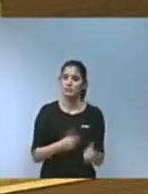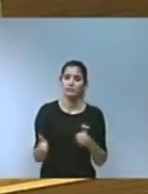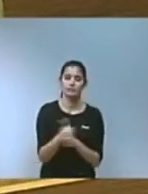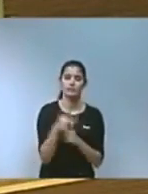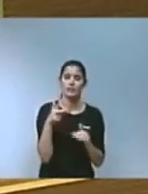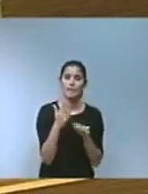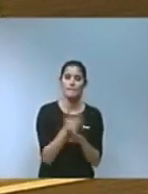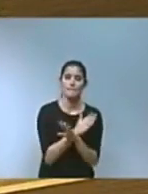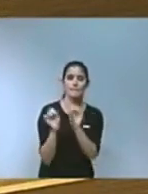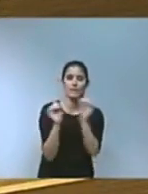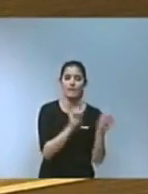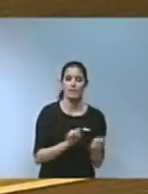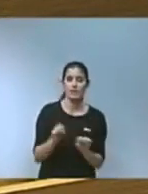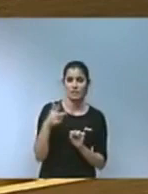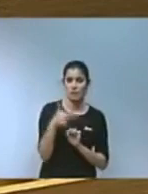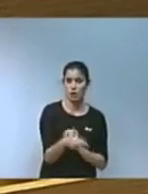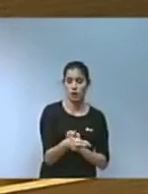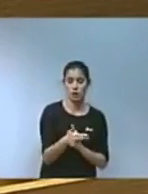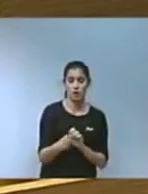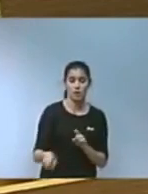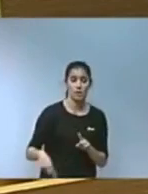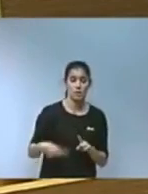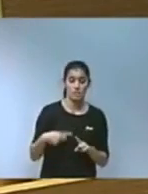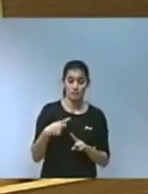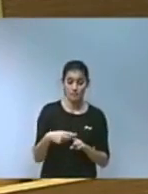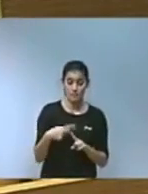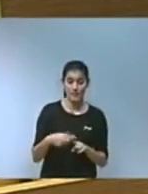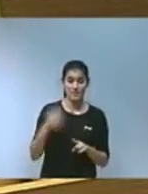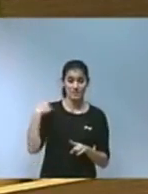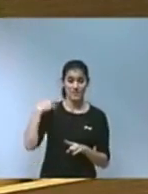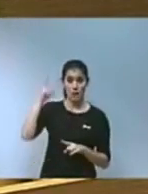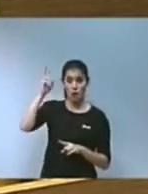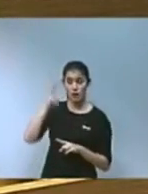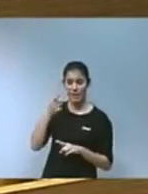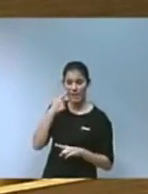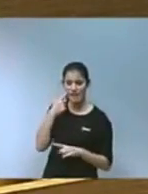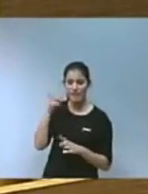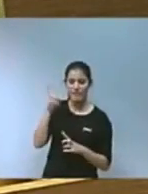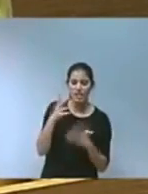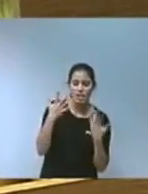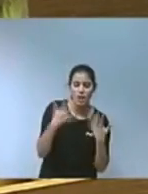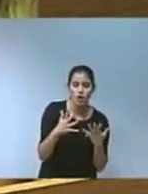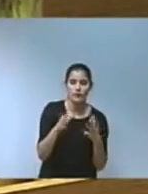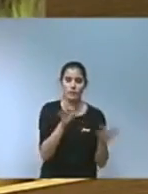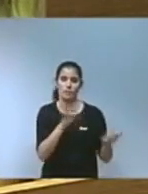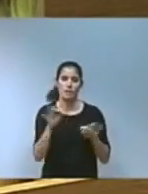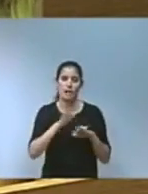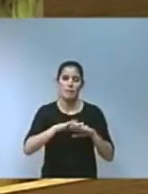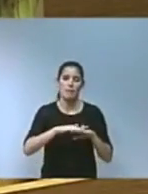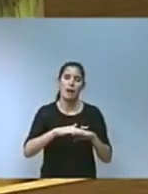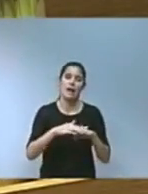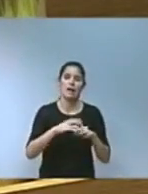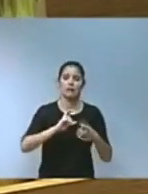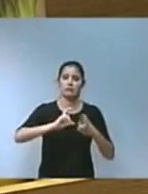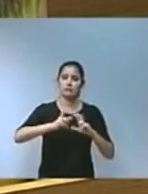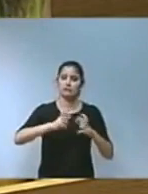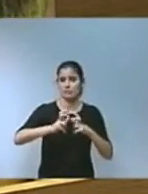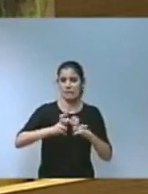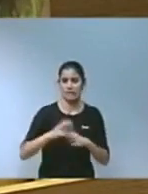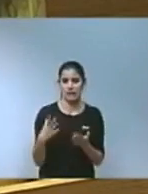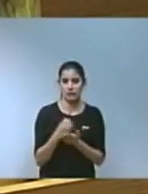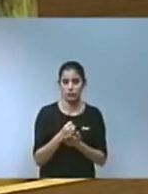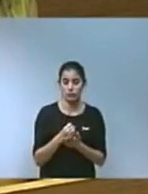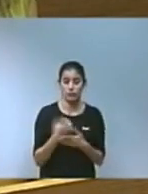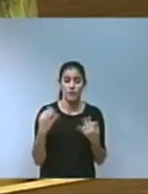generació, la reducció en l'origen, la preparació per a la reutilització i un reciclatge de qualitat. Cal virar la